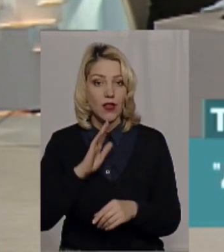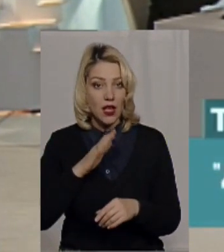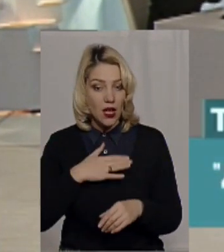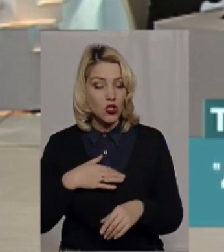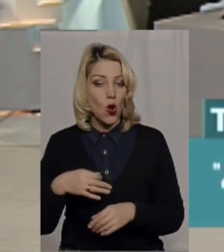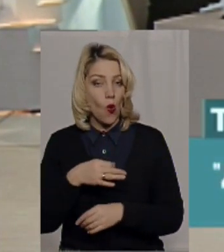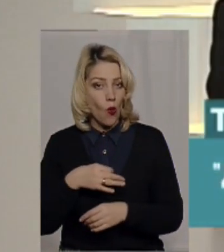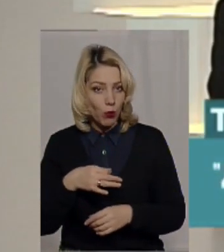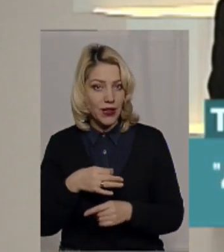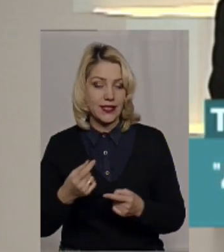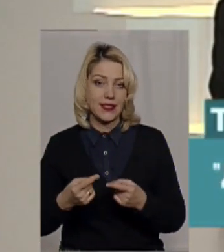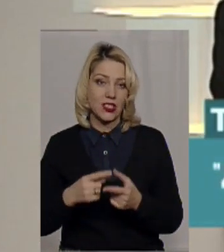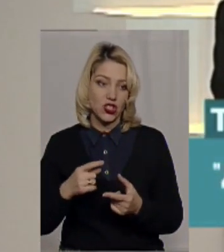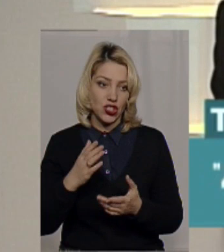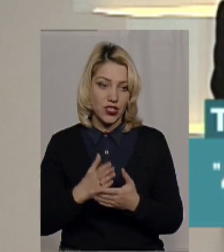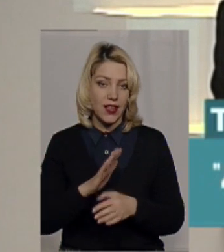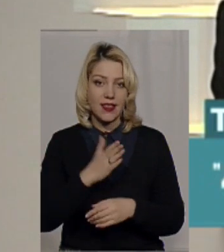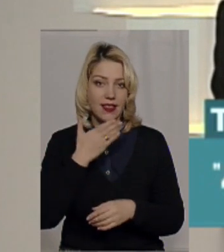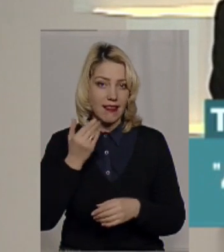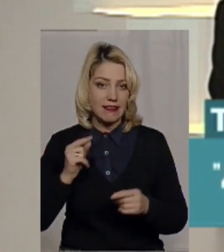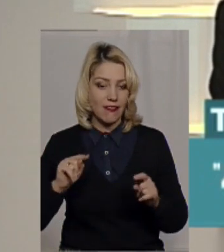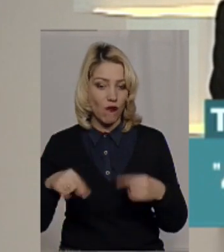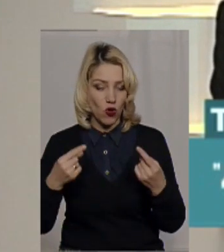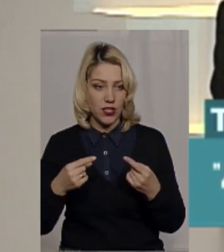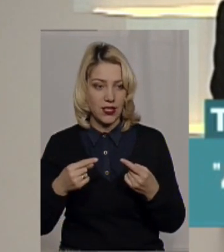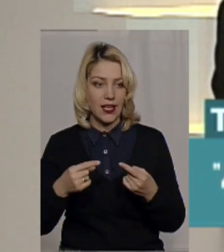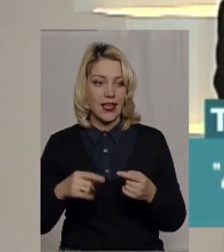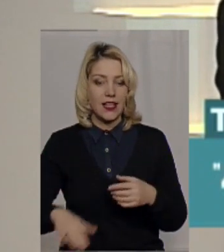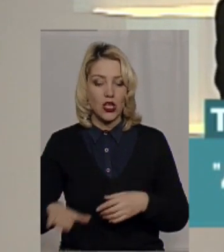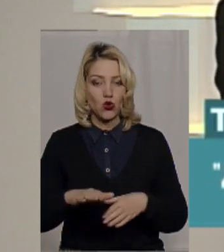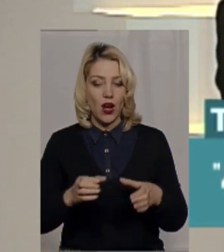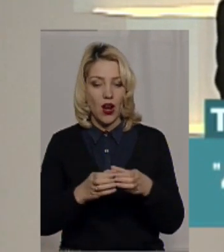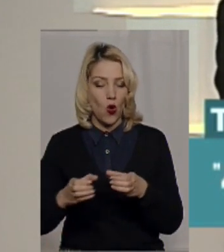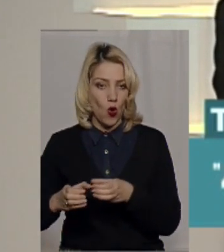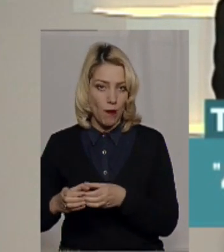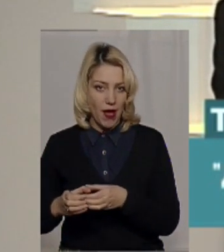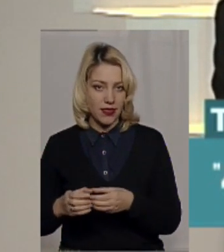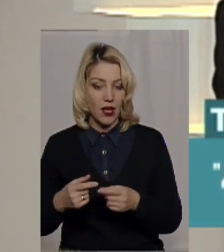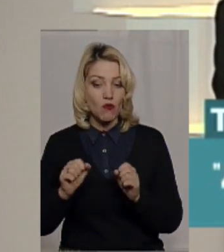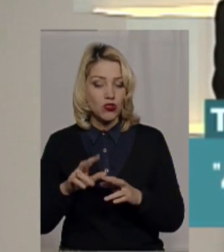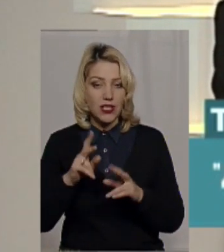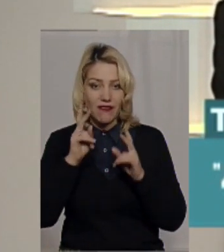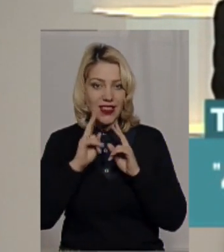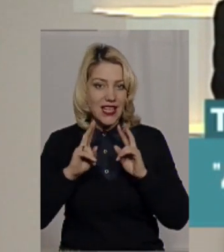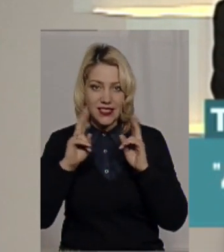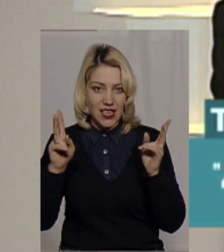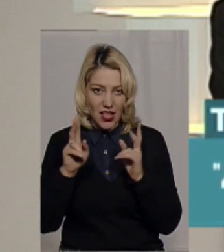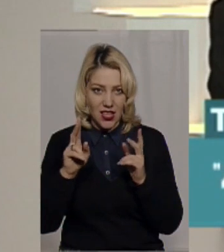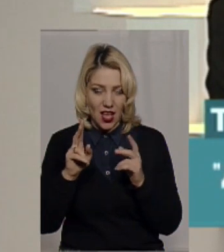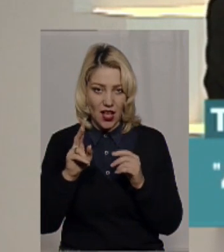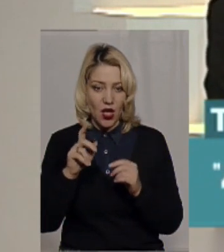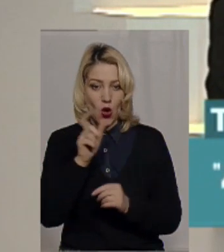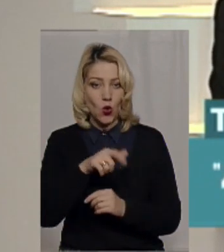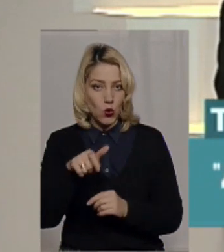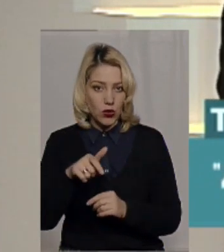нашій області є не створені територіальні громади, можливо, незнання взагалі людей про